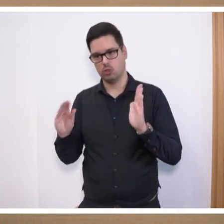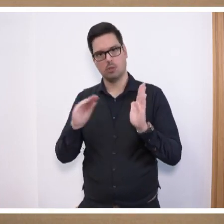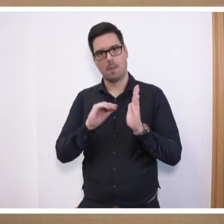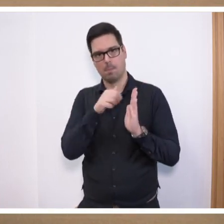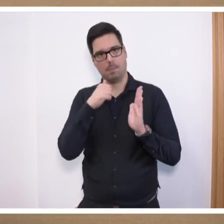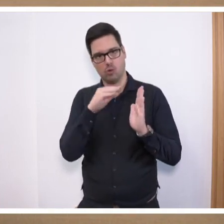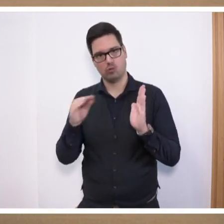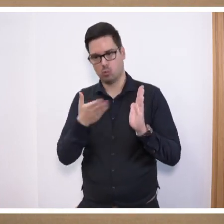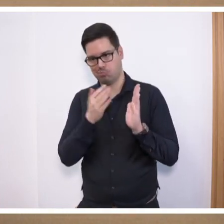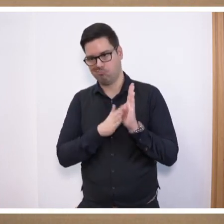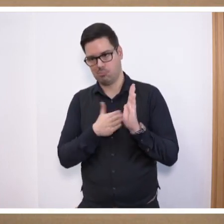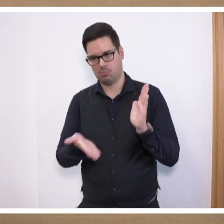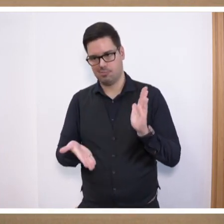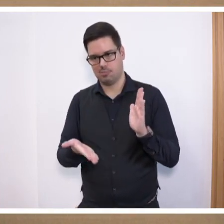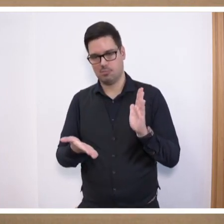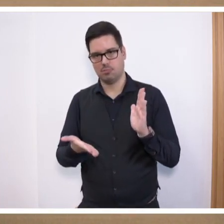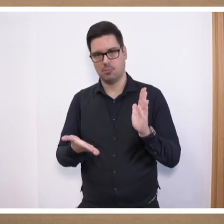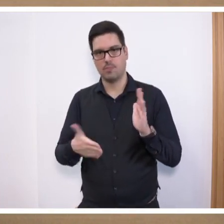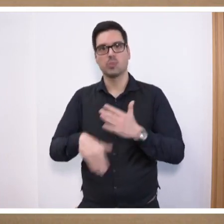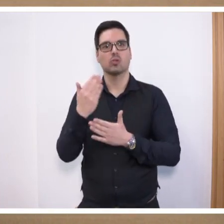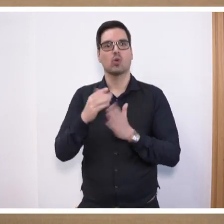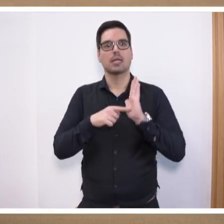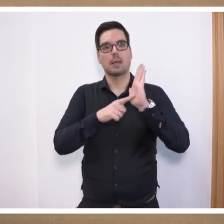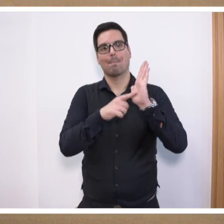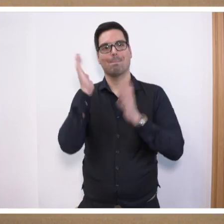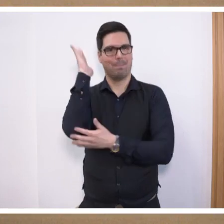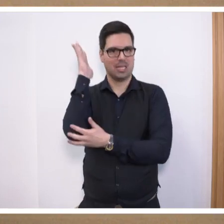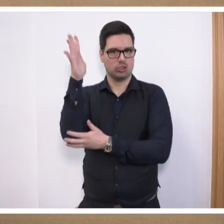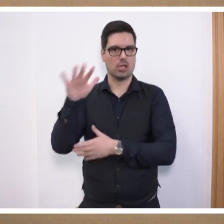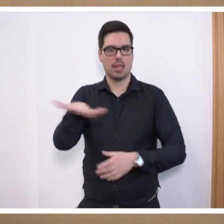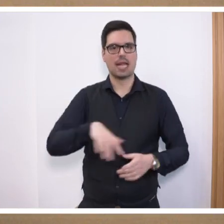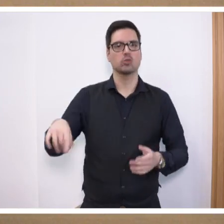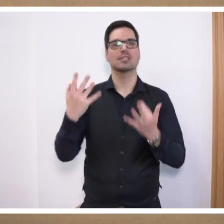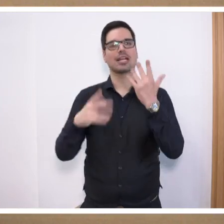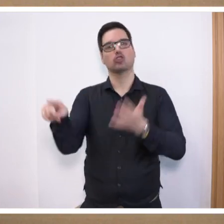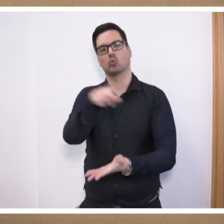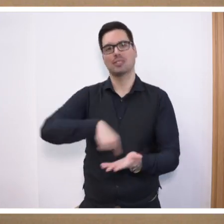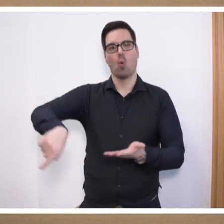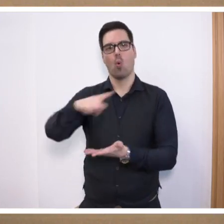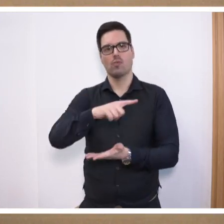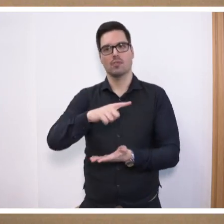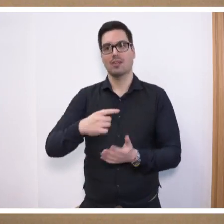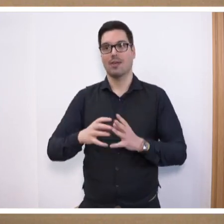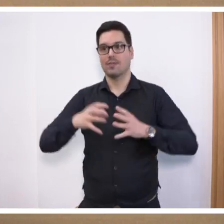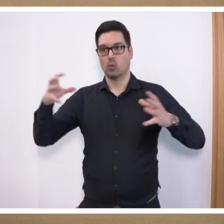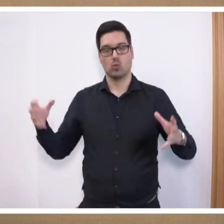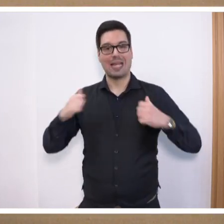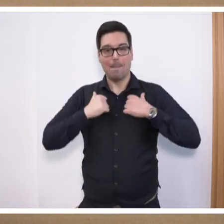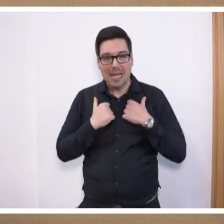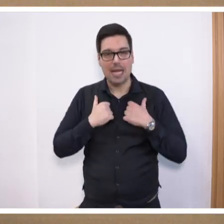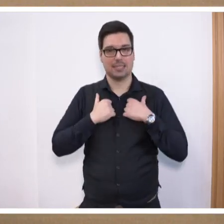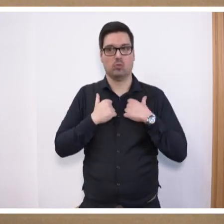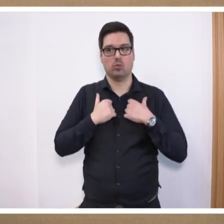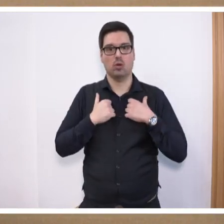Der neueste Bericht des Landesrechnungshofes, möchte hier noch kurz darauf eingehen, zeigt sehr, sehr deutlich, wie groß die Überlastung der